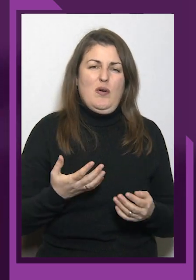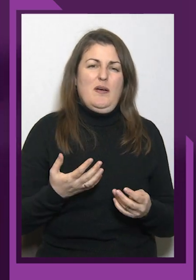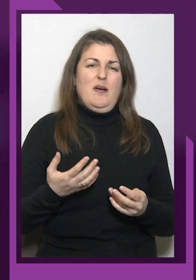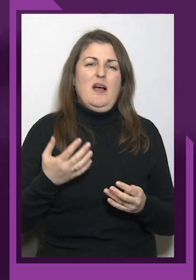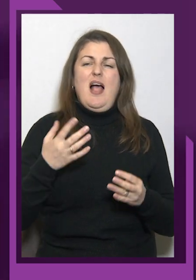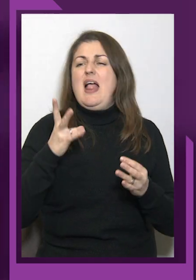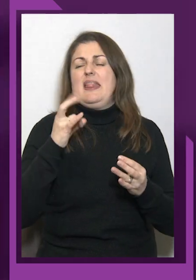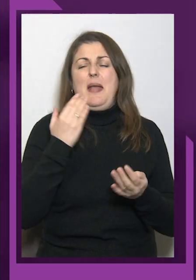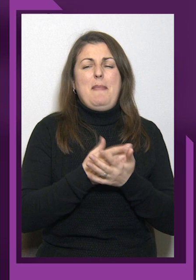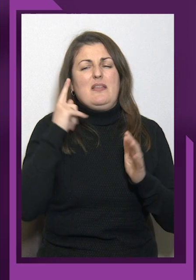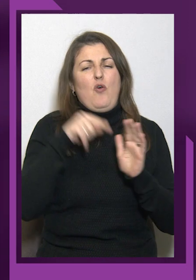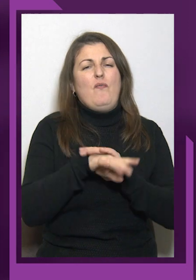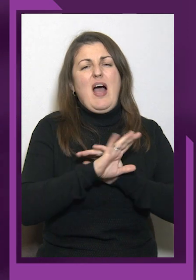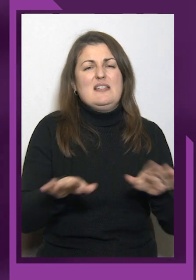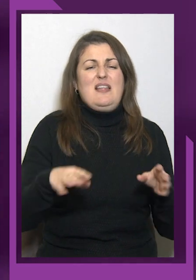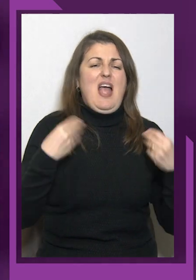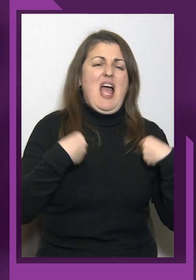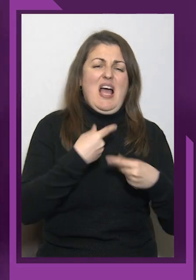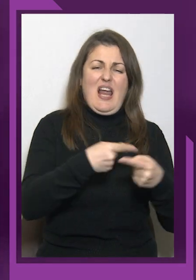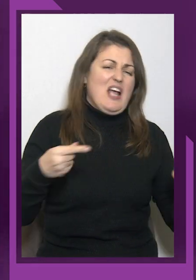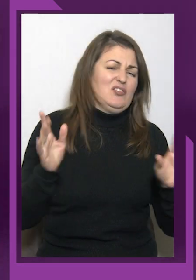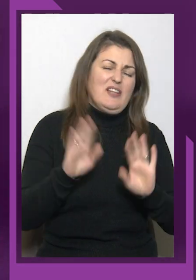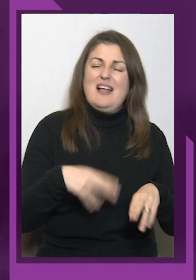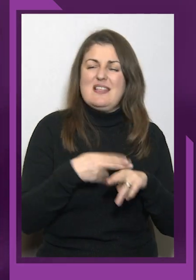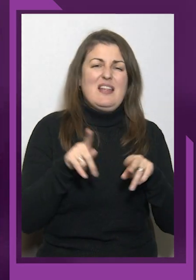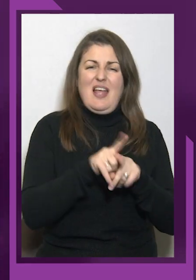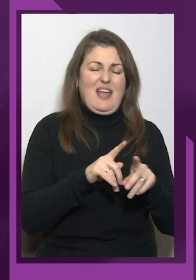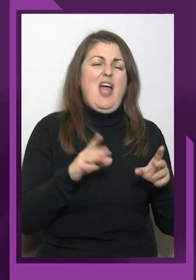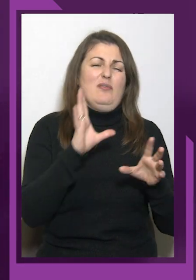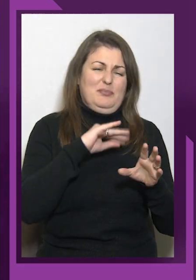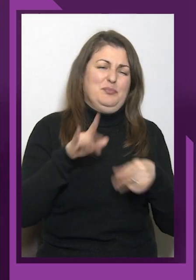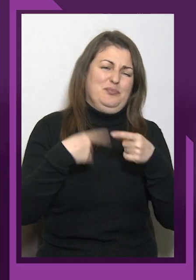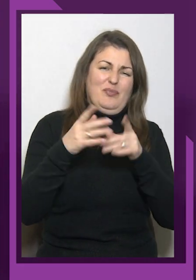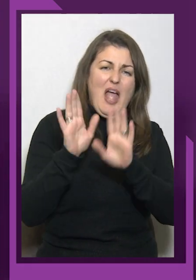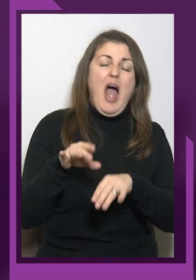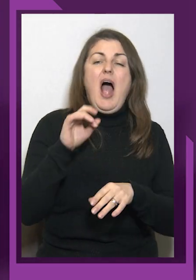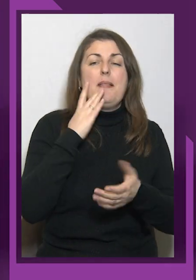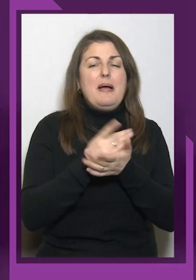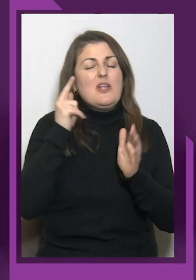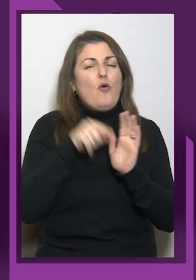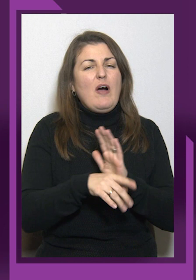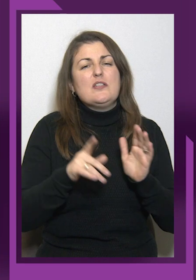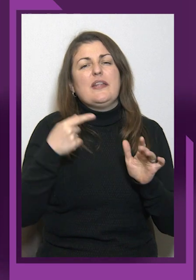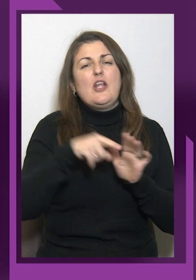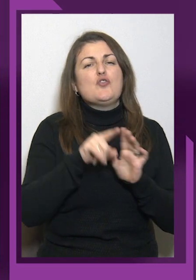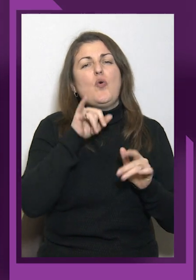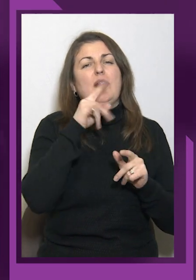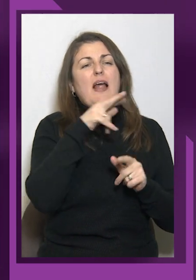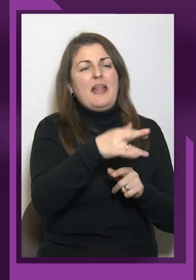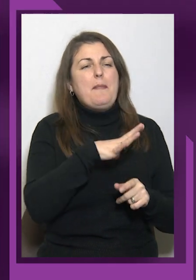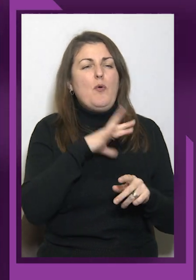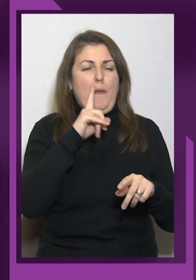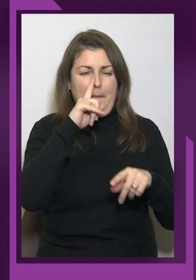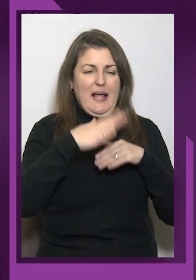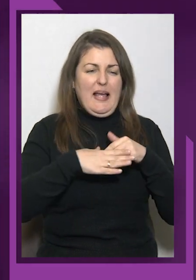таке називне, але мається те, що для тебе був рідний міст, все тебе знали,